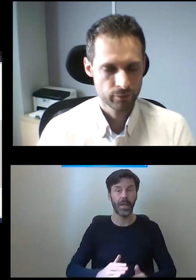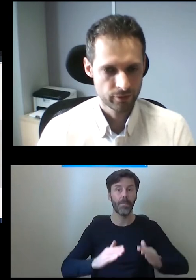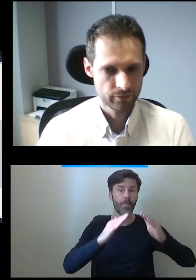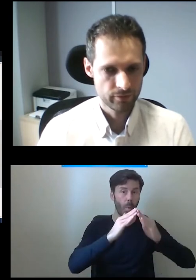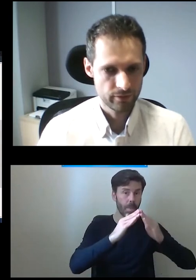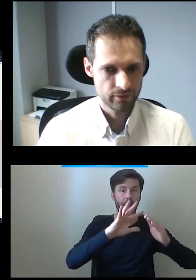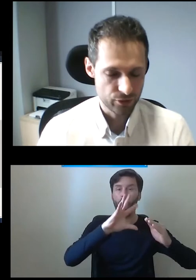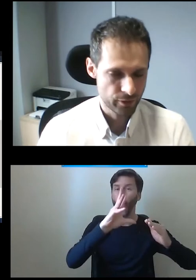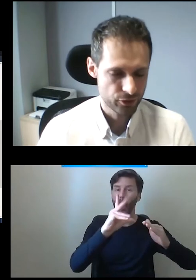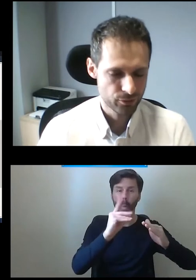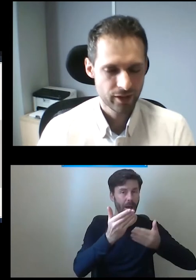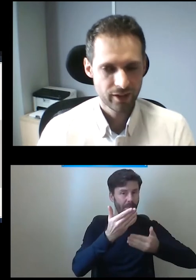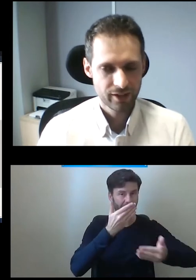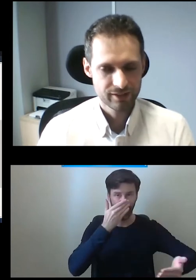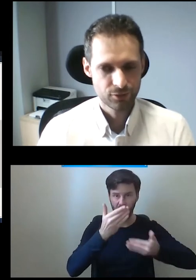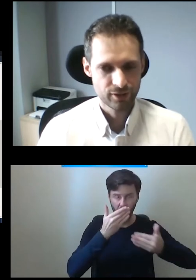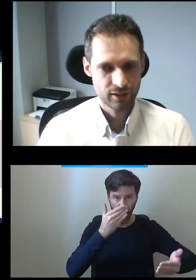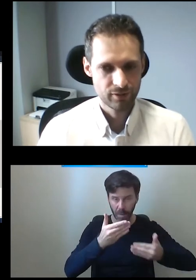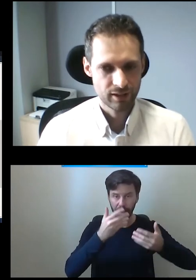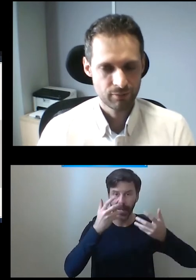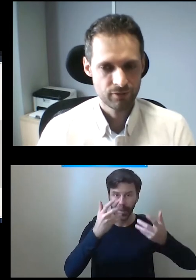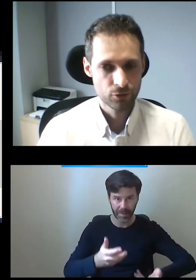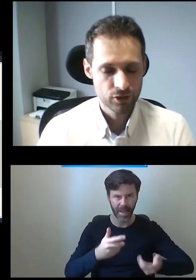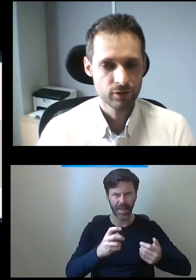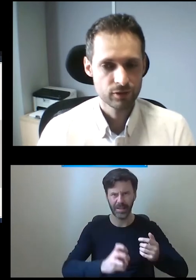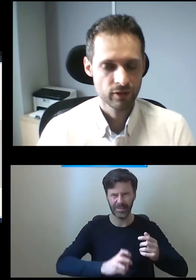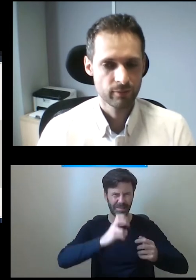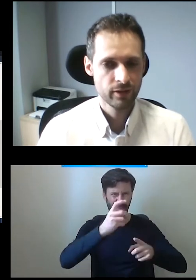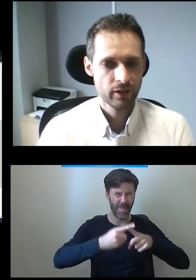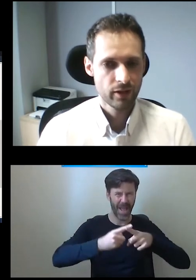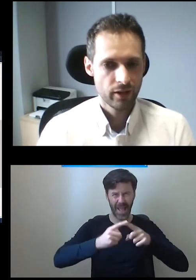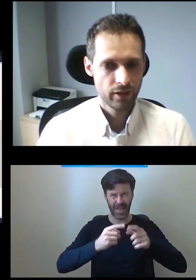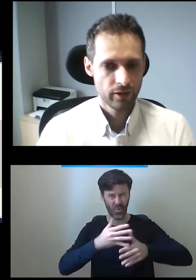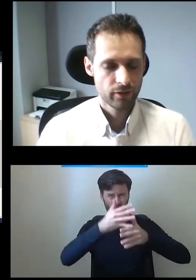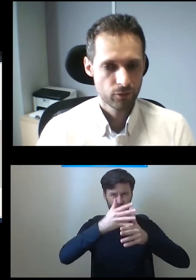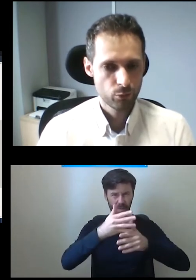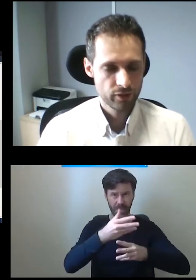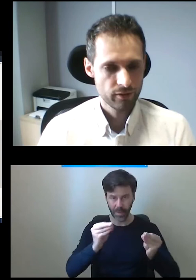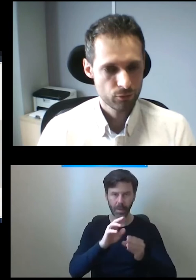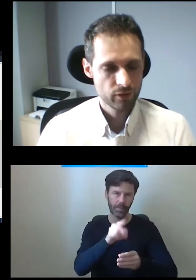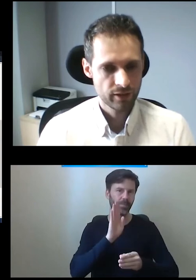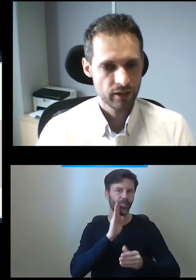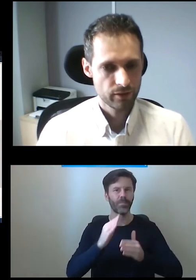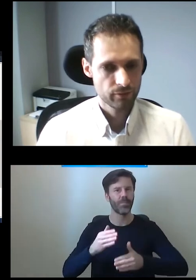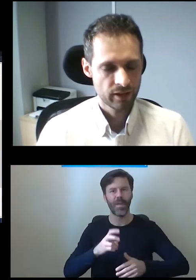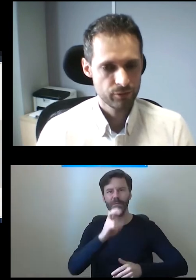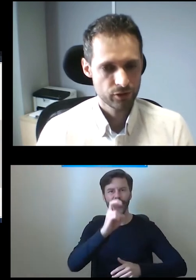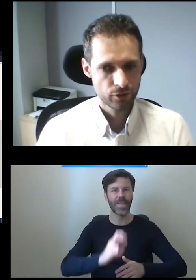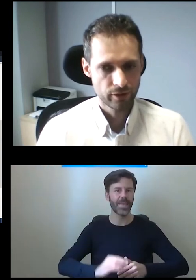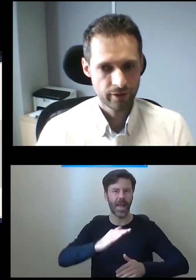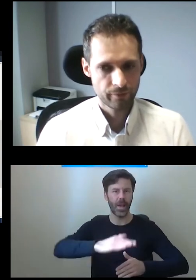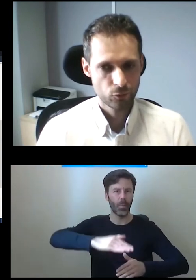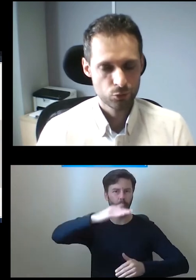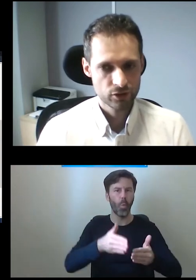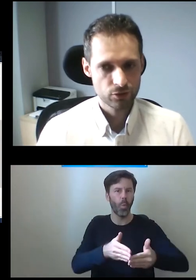nie szpecił z zewnątrz takimi widocznymi schodami. Głównie wydaje mi się